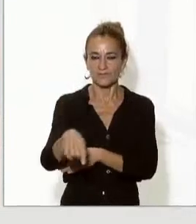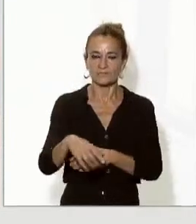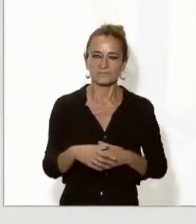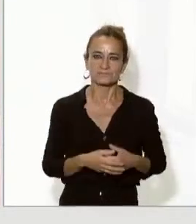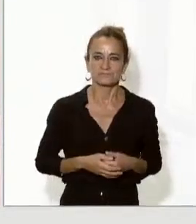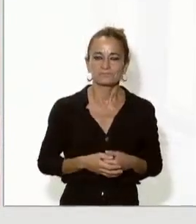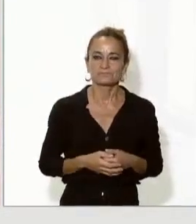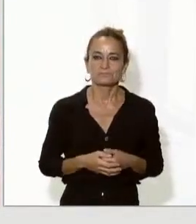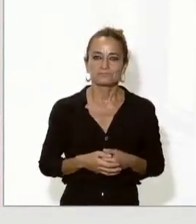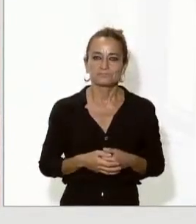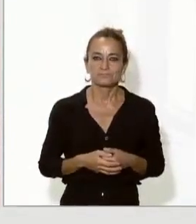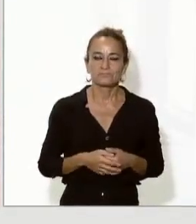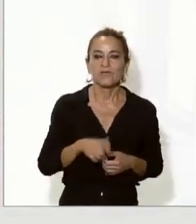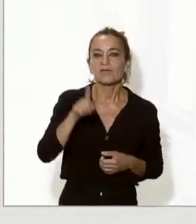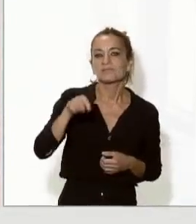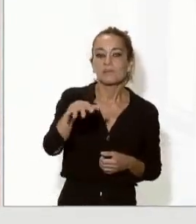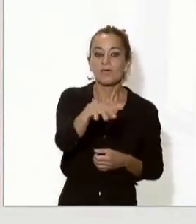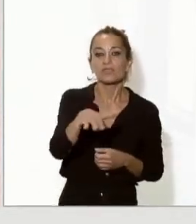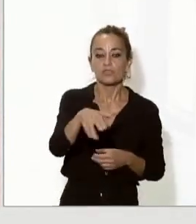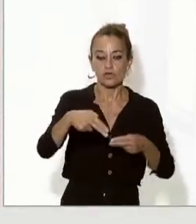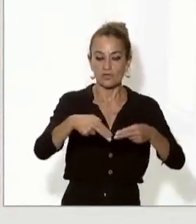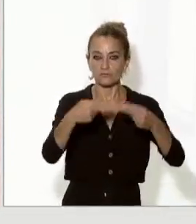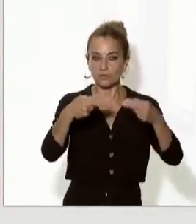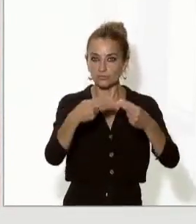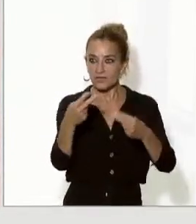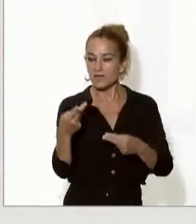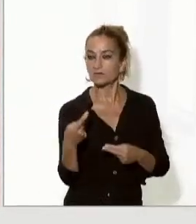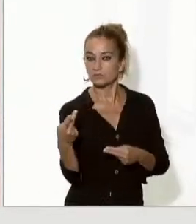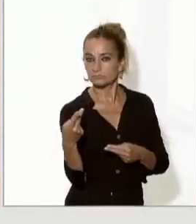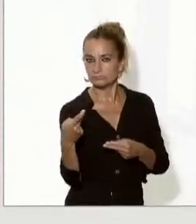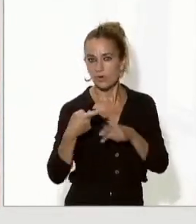'aquelles zones frontereres que compartim.